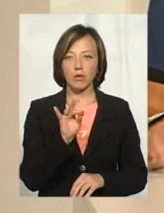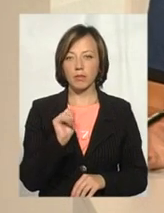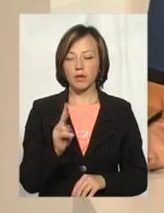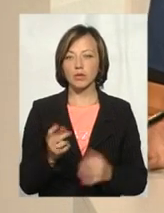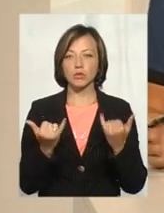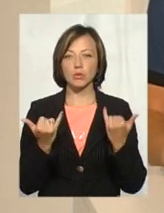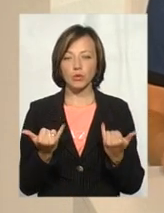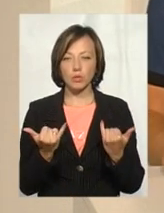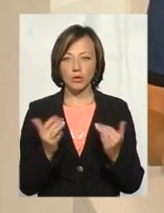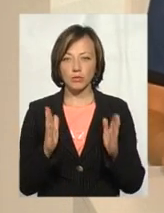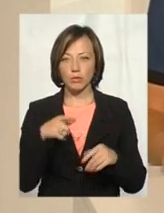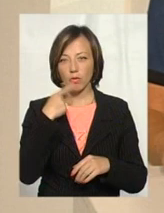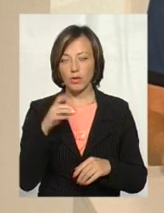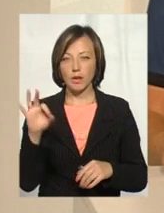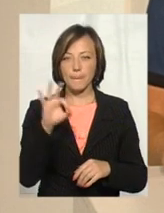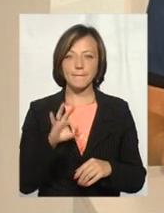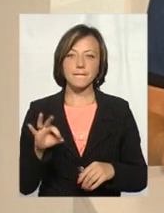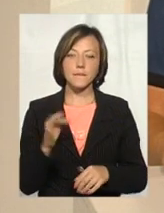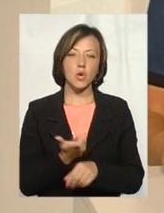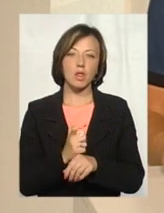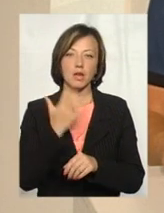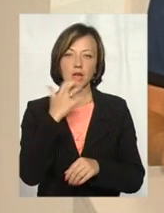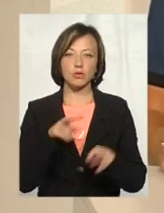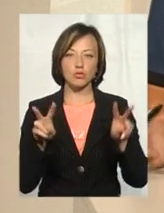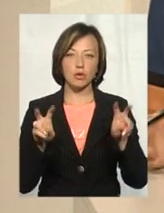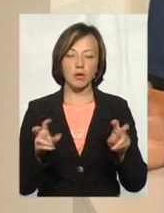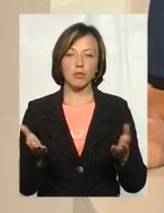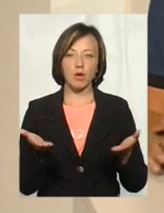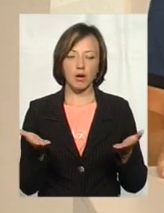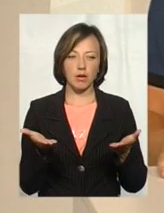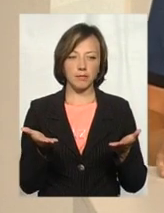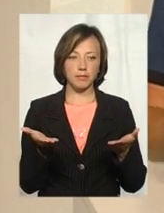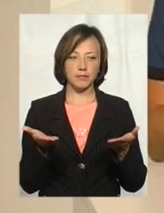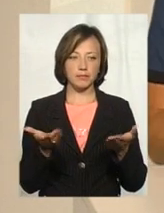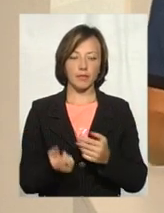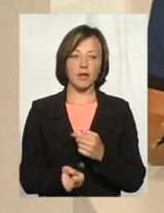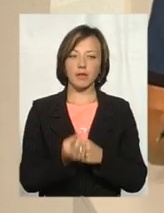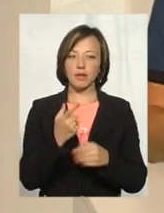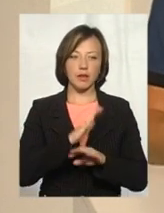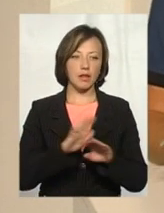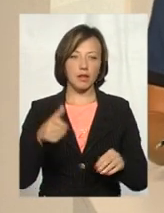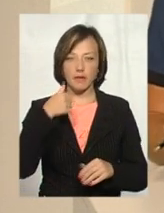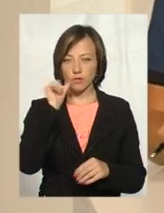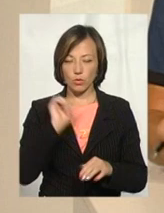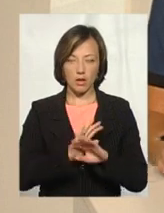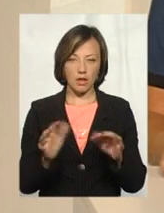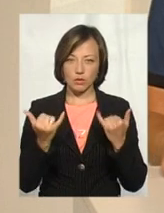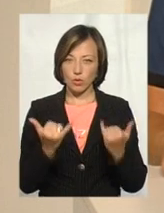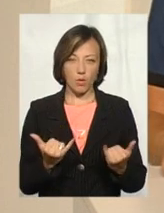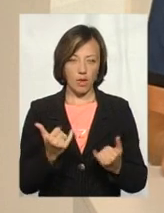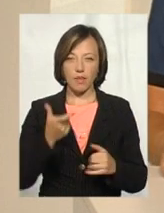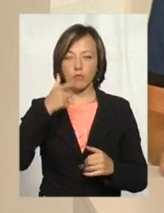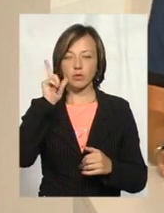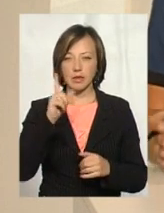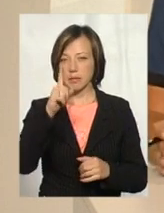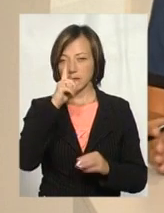Сьогодні ми будемо говорити про, мабуть, найгарячішу тему, яка виникла не вчора, не сьогодні, не позавчора, не